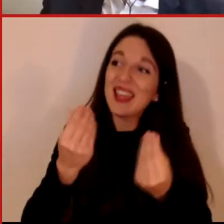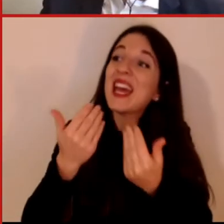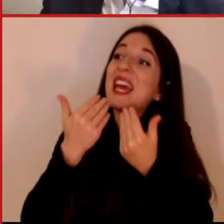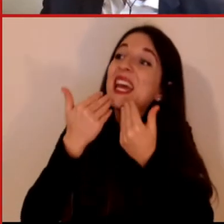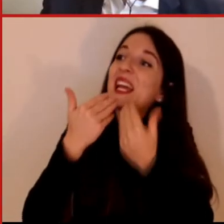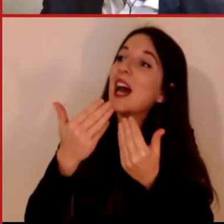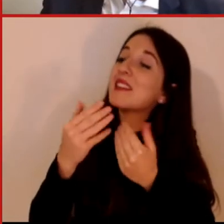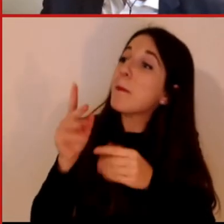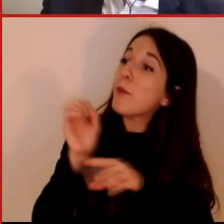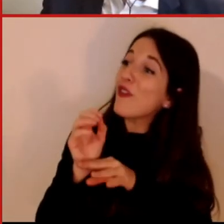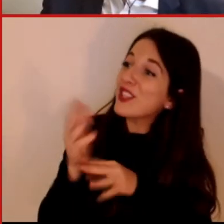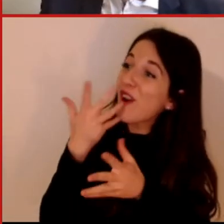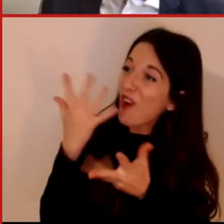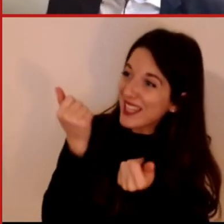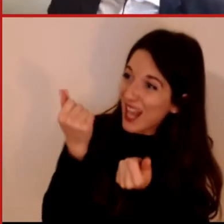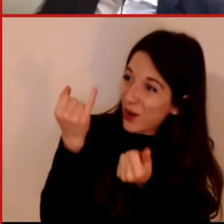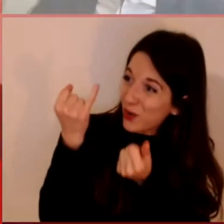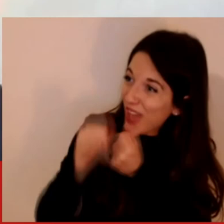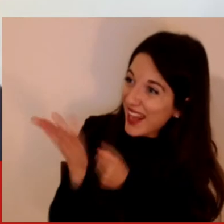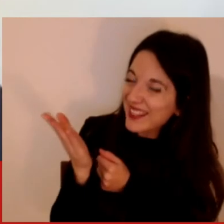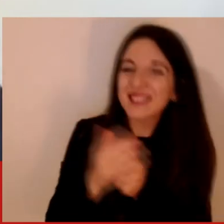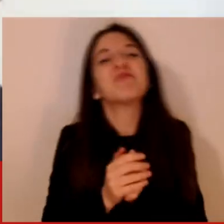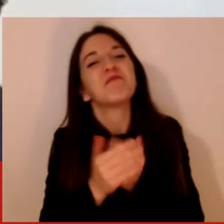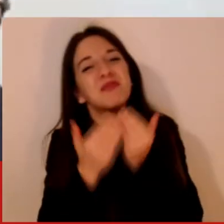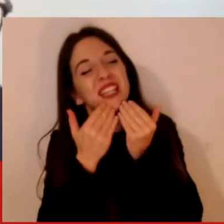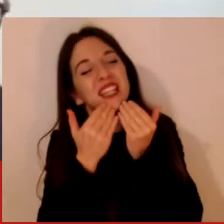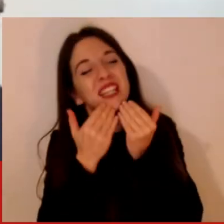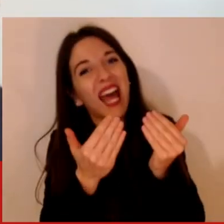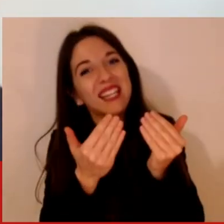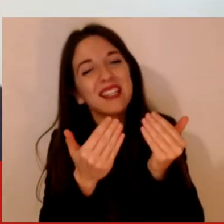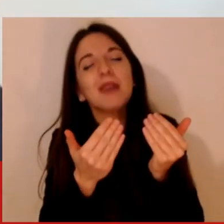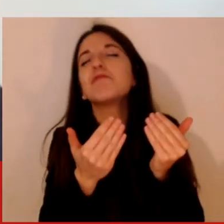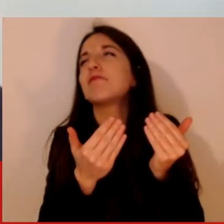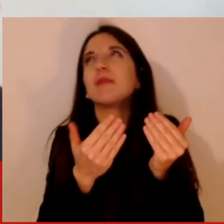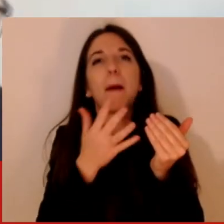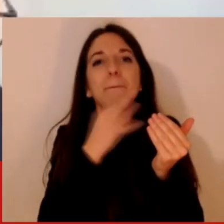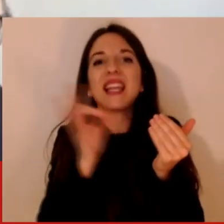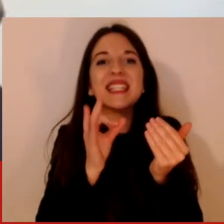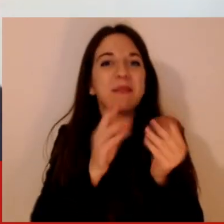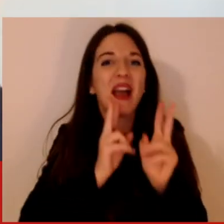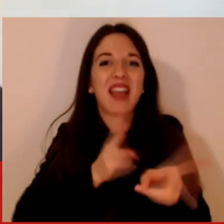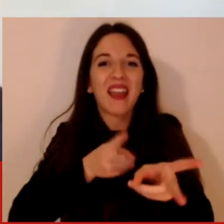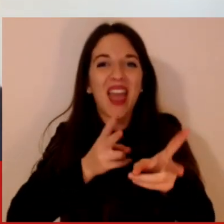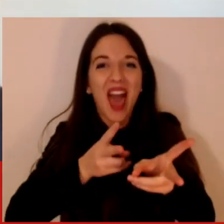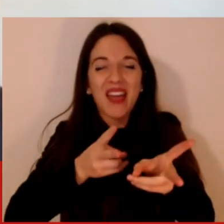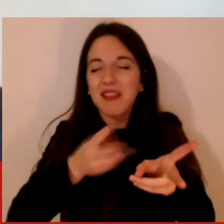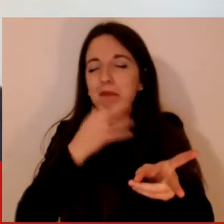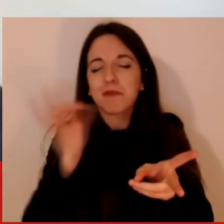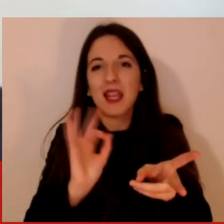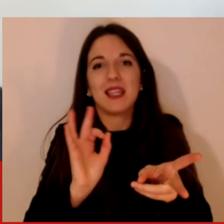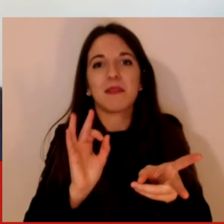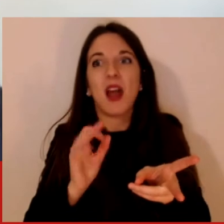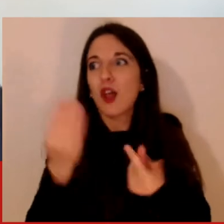parola per il saluto conclusivo. Io vi ringrazio, stata una bellissima chiacchierata, soprattutto le domande erano